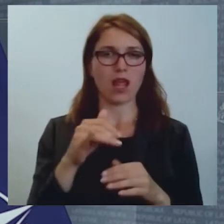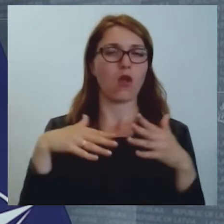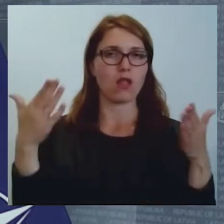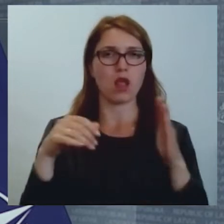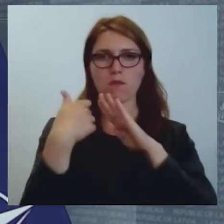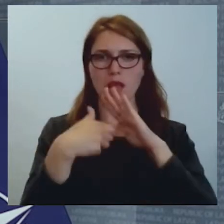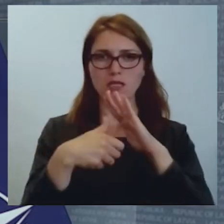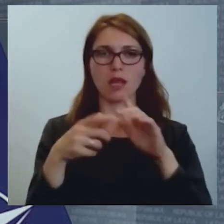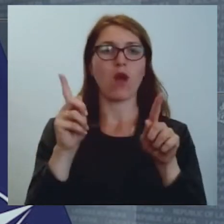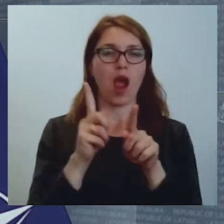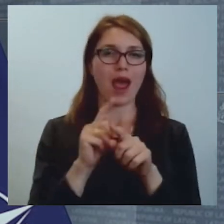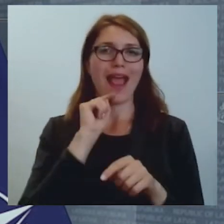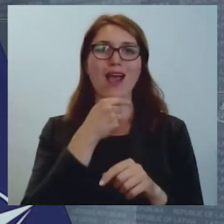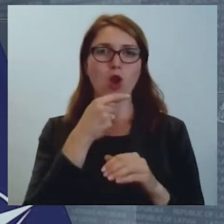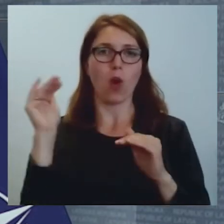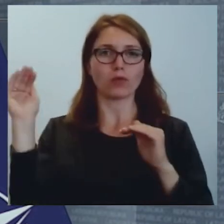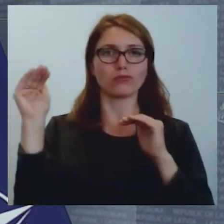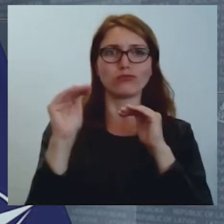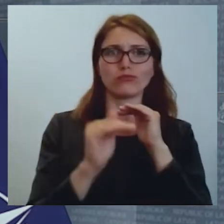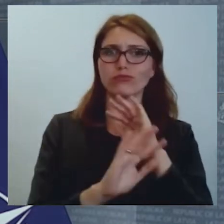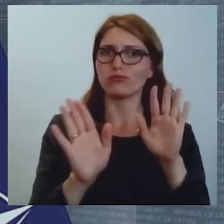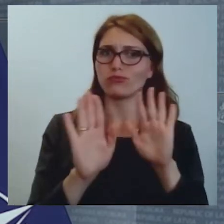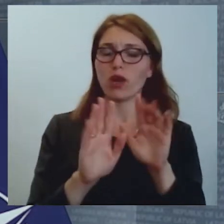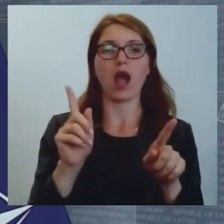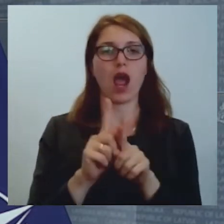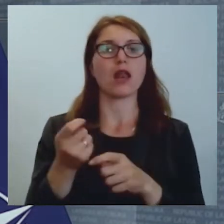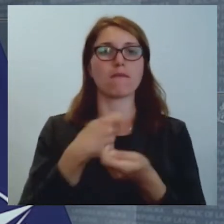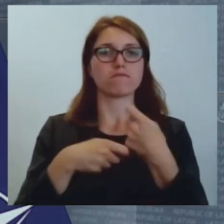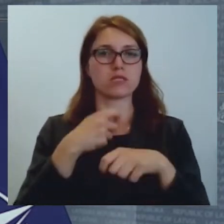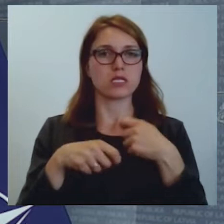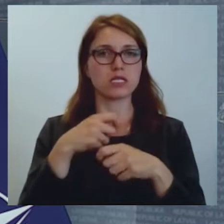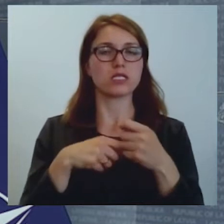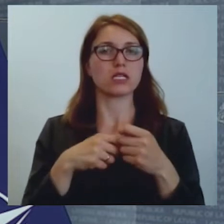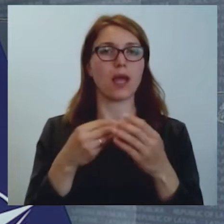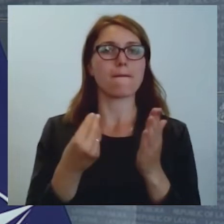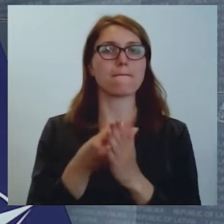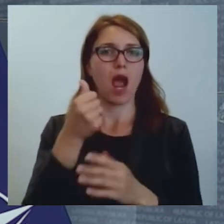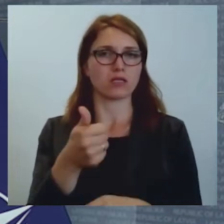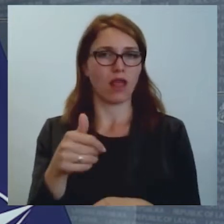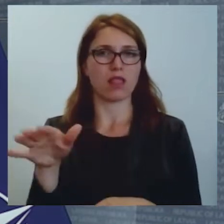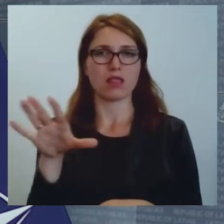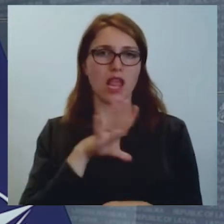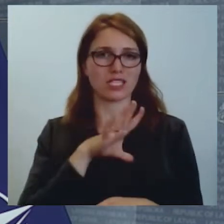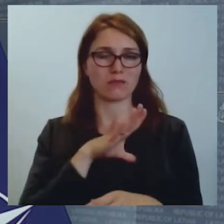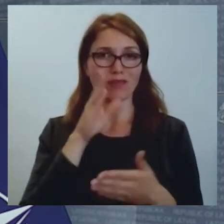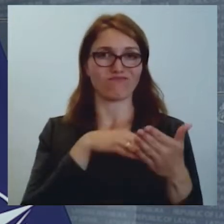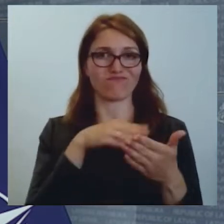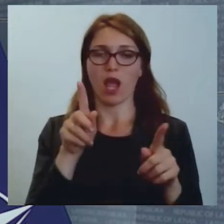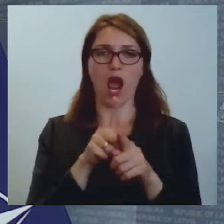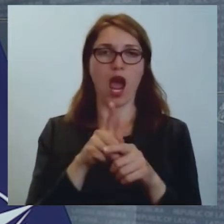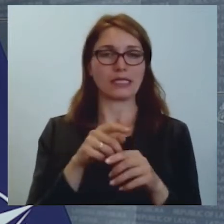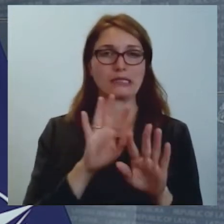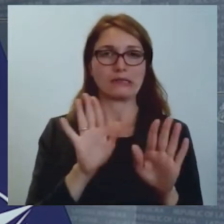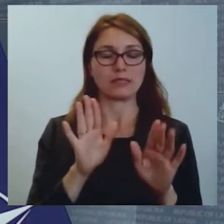recesījā, nepieļaut uzņēmēju darbības maksāt nespējas. Mēs